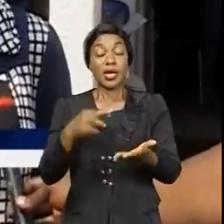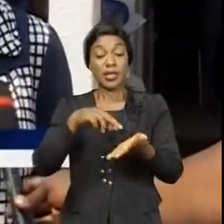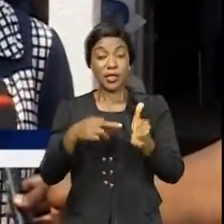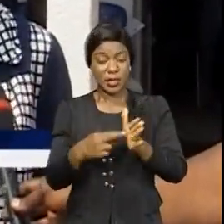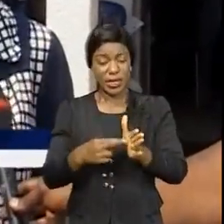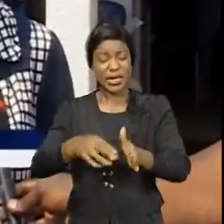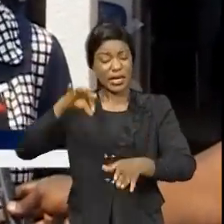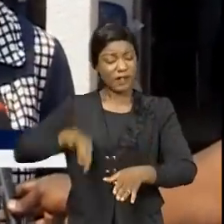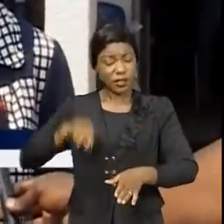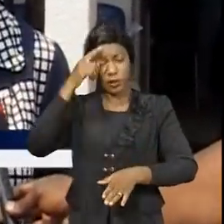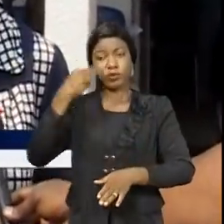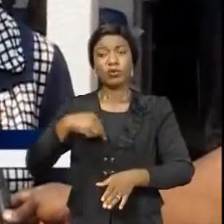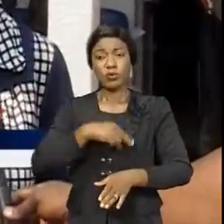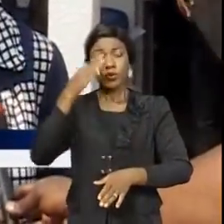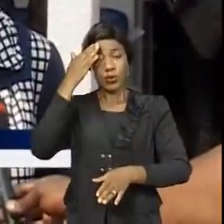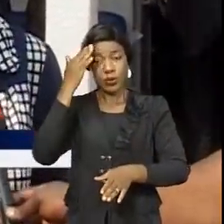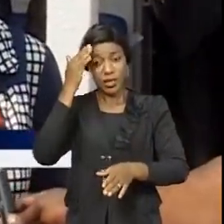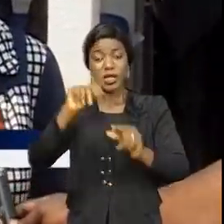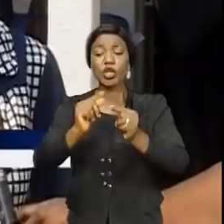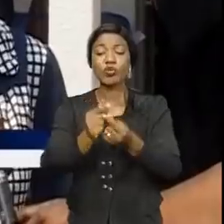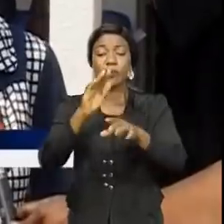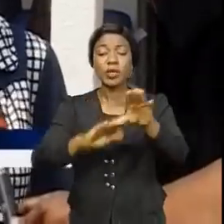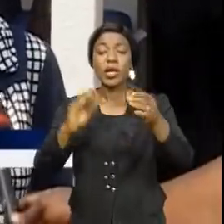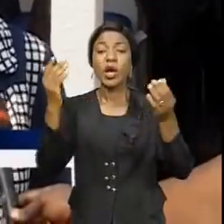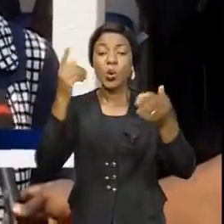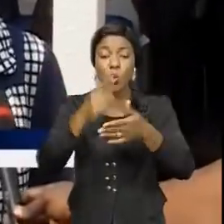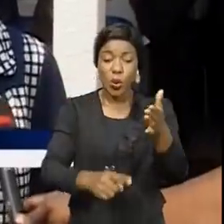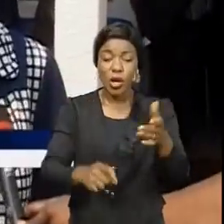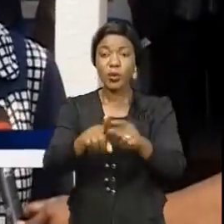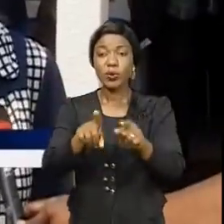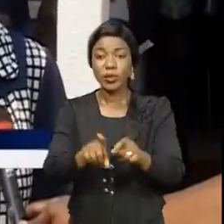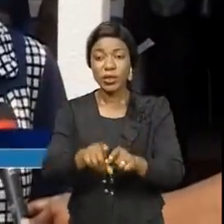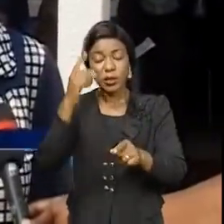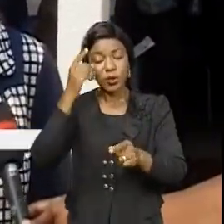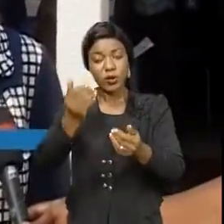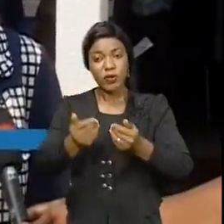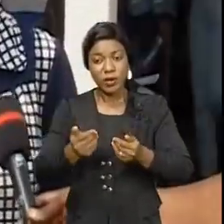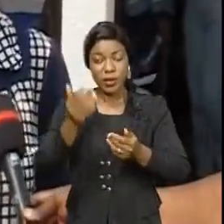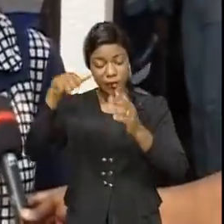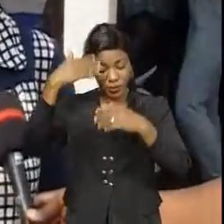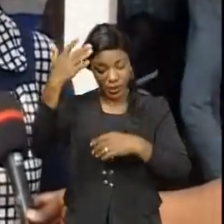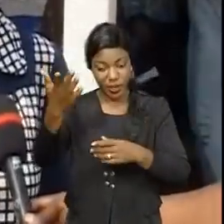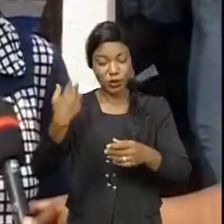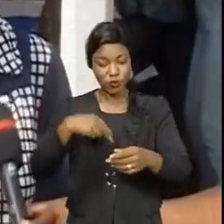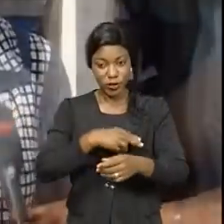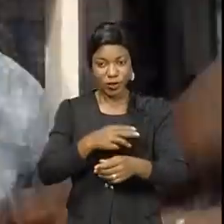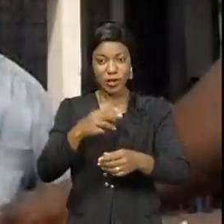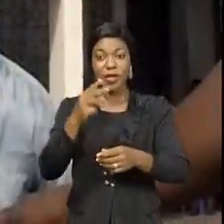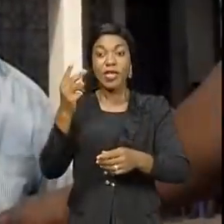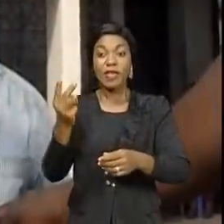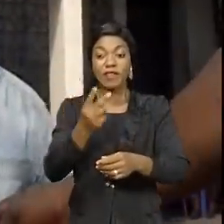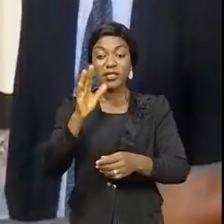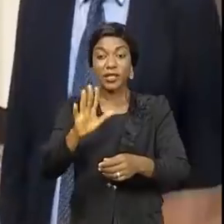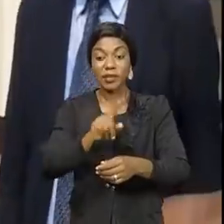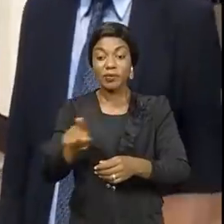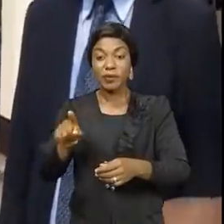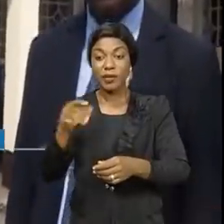connaître leur électrophorese pour prévenir à certaines maladies, et aussi surtout à d'autres qui pourraient se présenter dans l'avenir. Nous avons payé 5 000 francs. Je suis